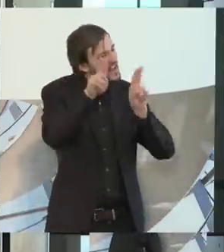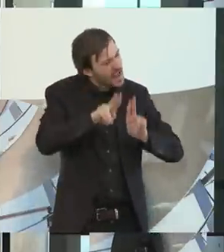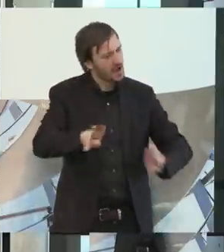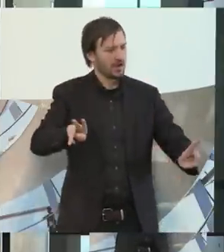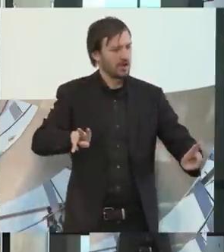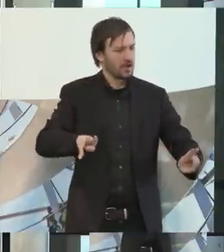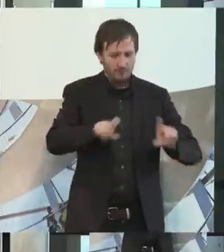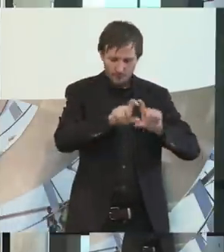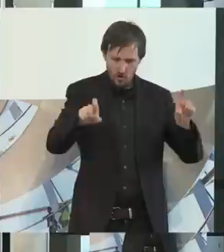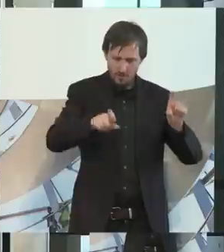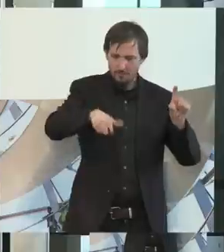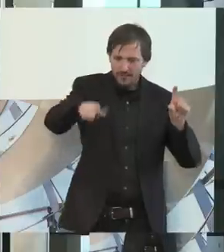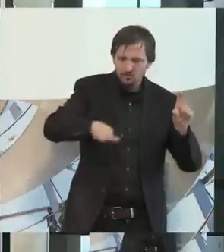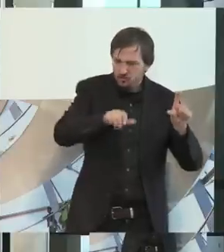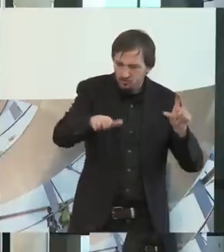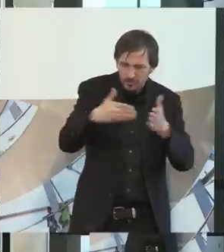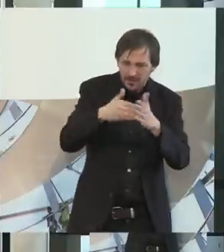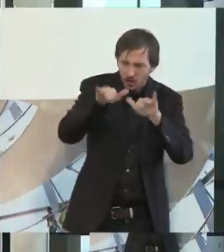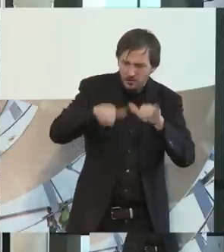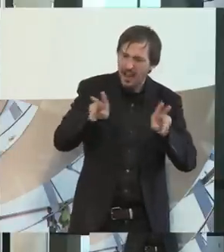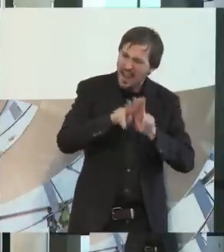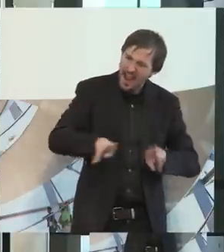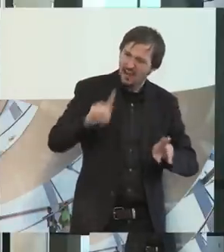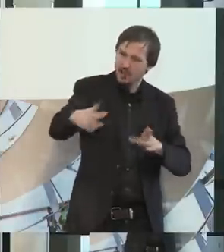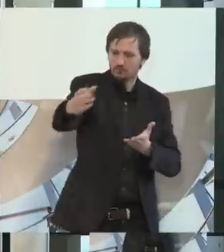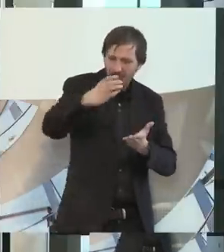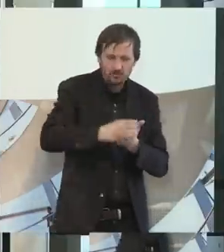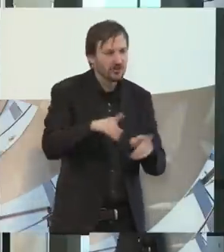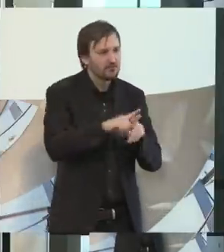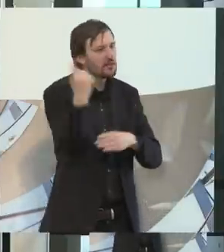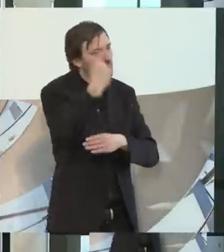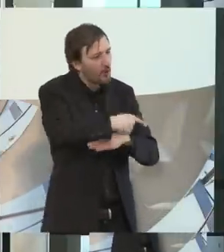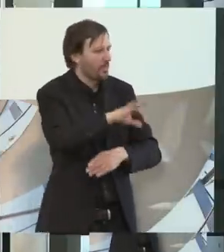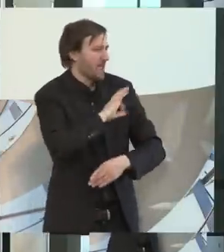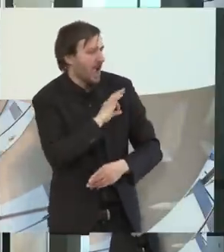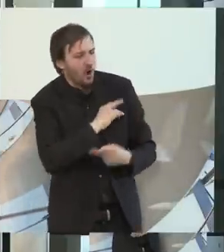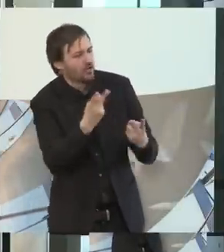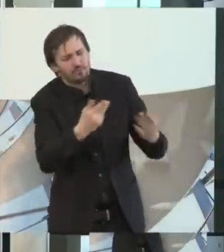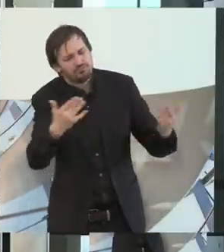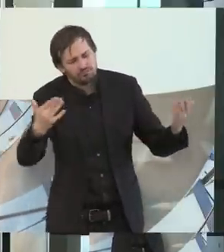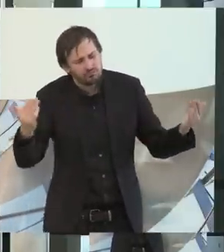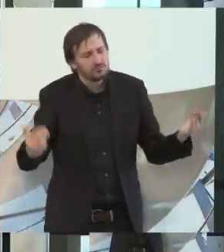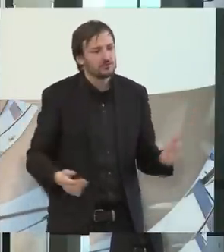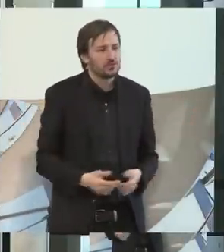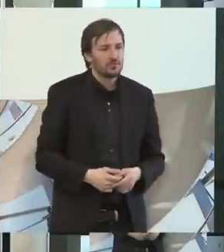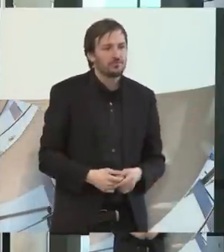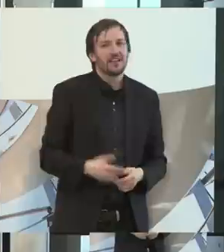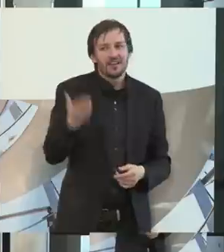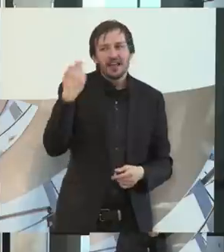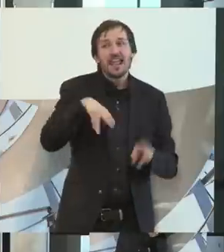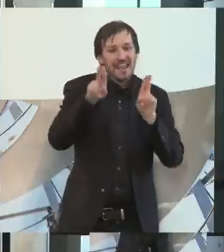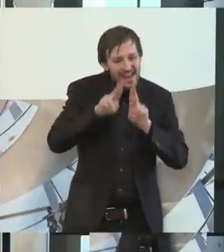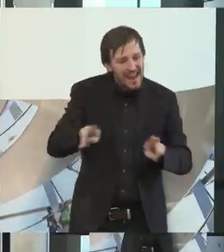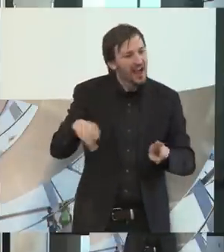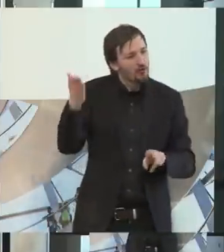dass man Menschen mit Behinderung eingestellt hat. Zumindest als Fördner oder sonst irgendwas. Bei aller Ehre, das mag